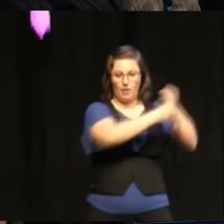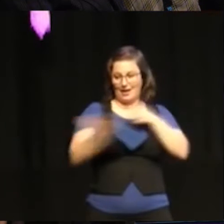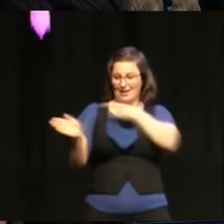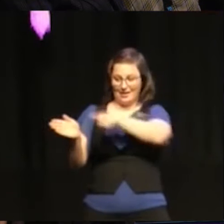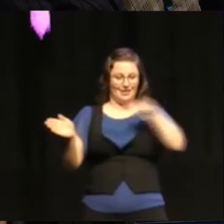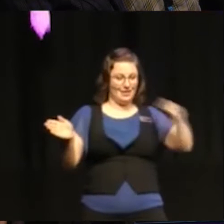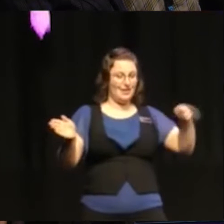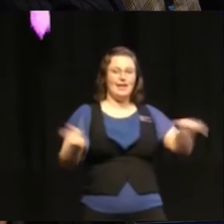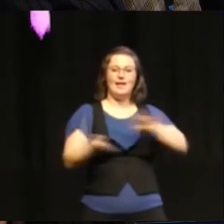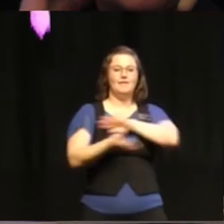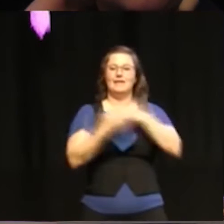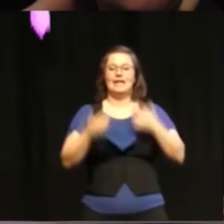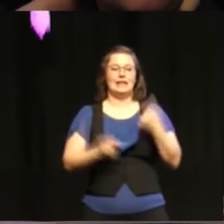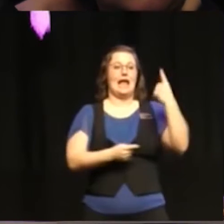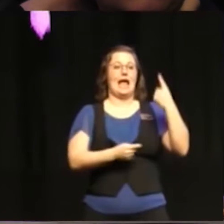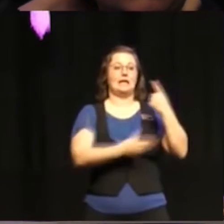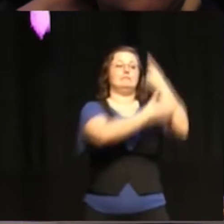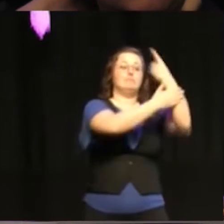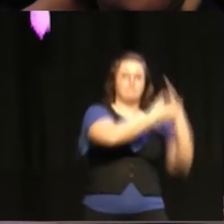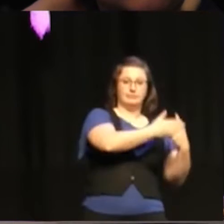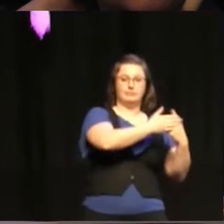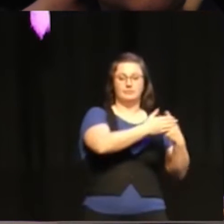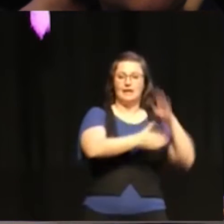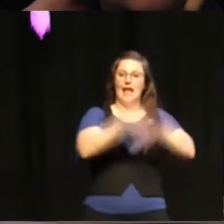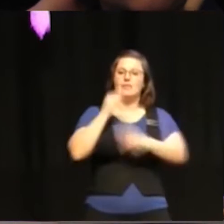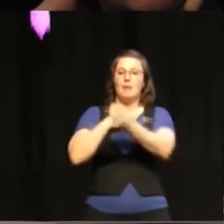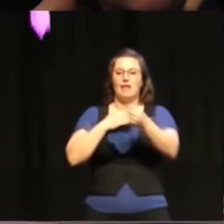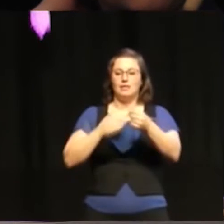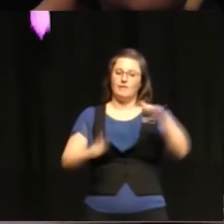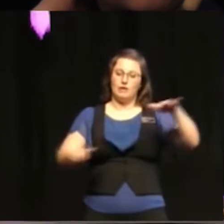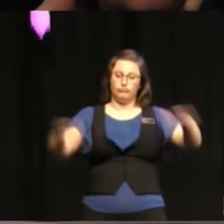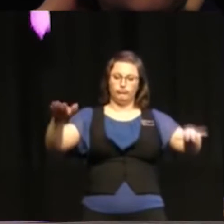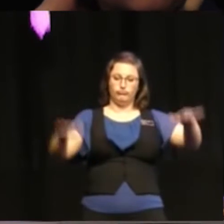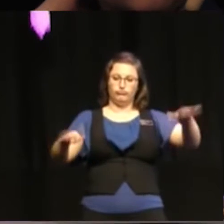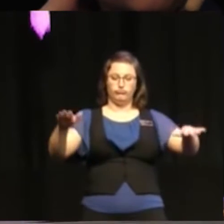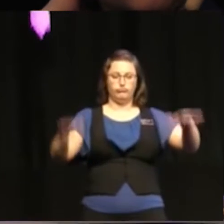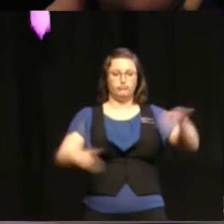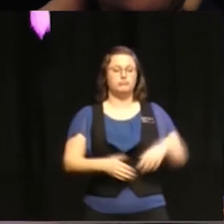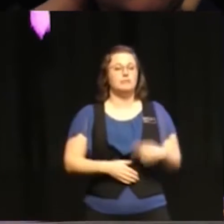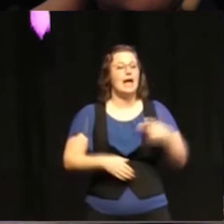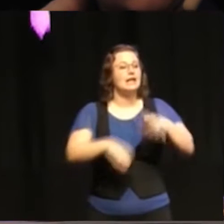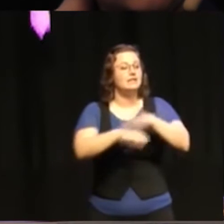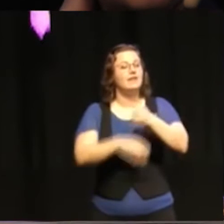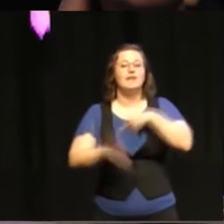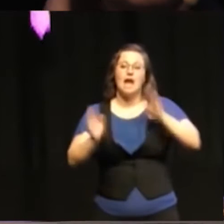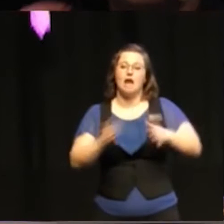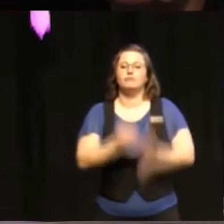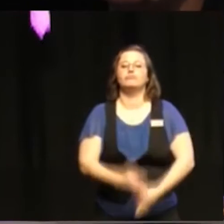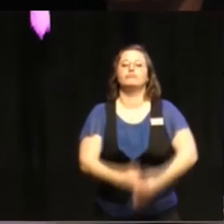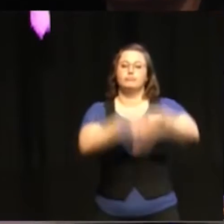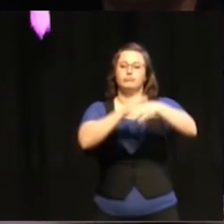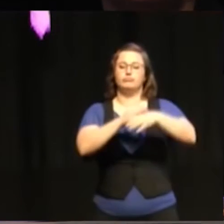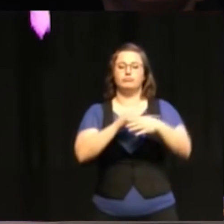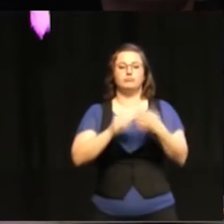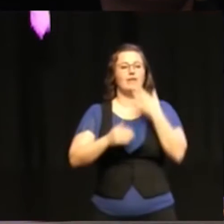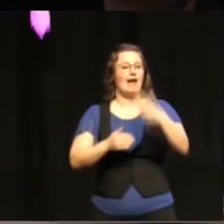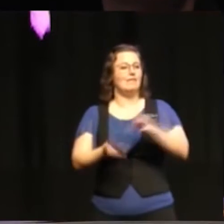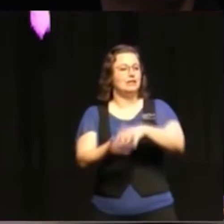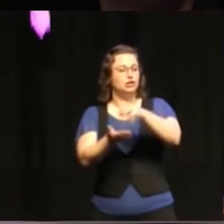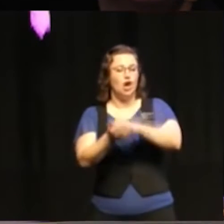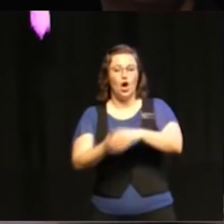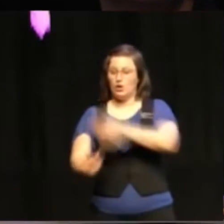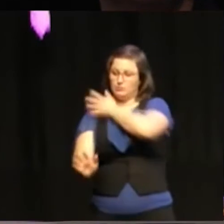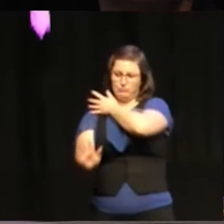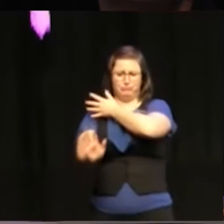är speciellt svag på ett av de områdena. I Sverige har man byggt upp en välfärdsstat under en lång tid och